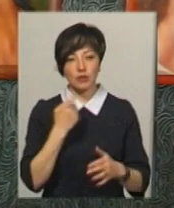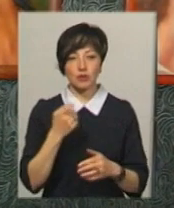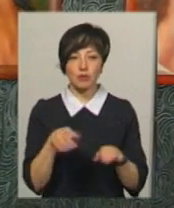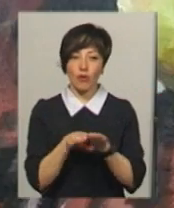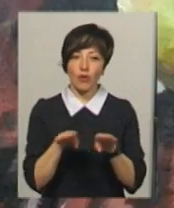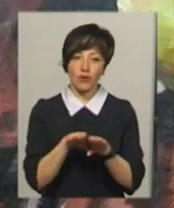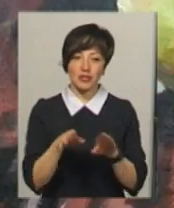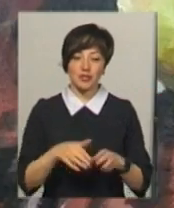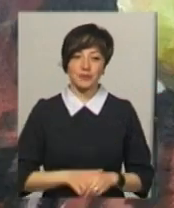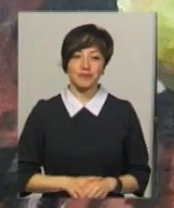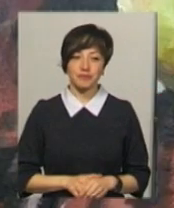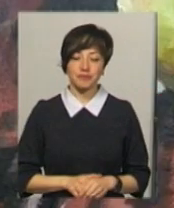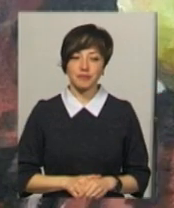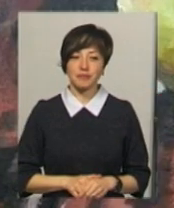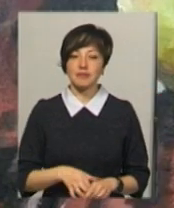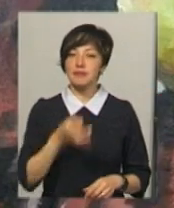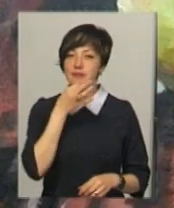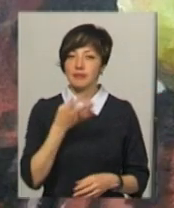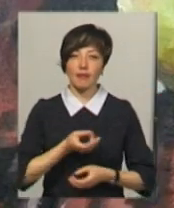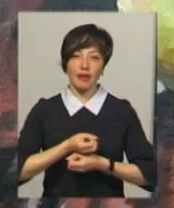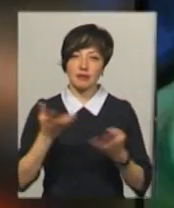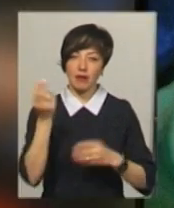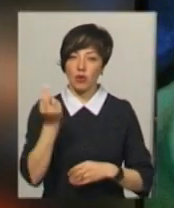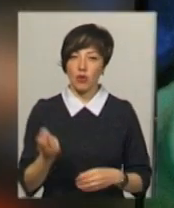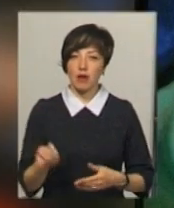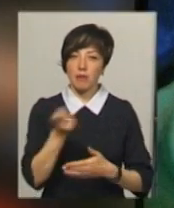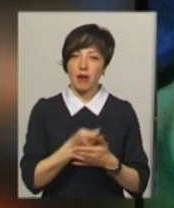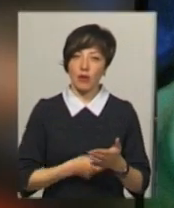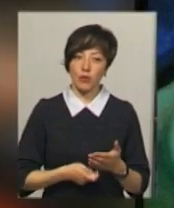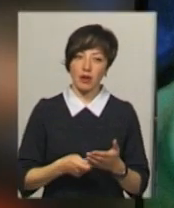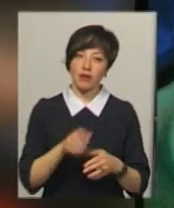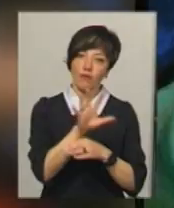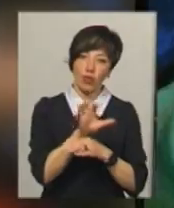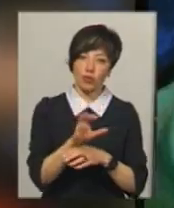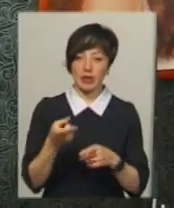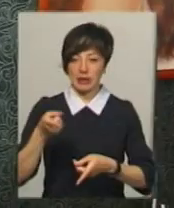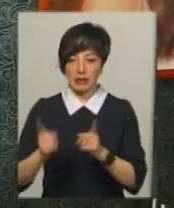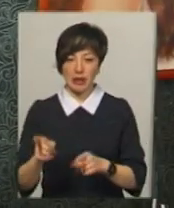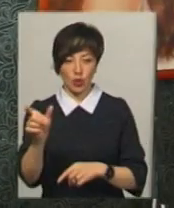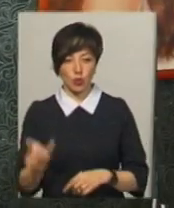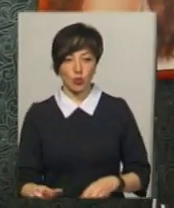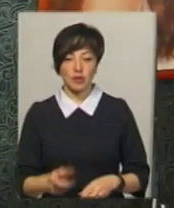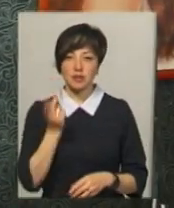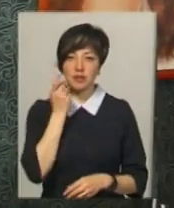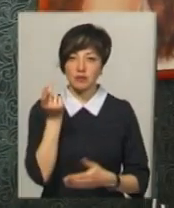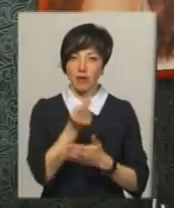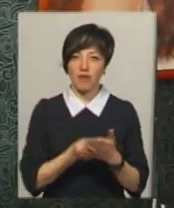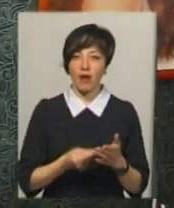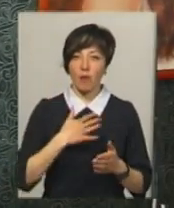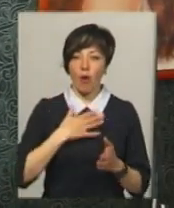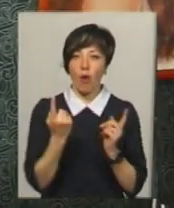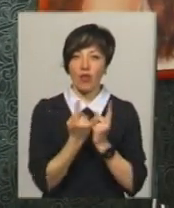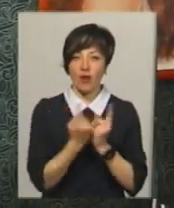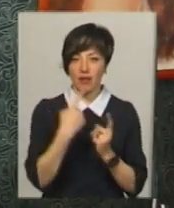похожі вони. Олександру довподобає скраві кольори. Він малює як зі світлин, так і з натури. Завжди малював однокласників з